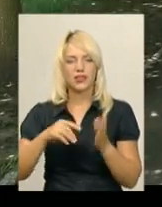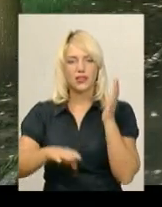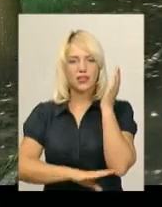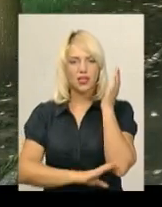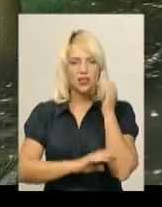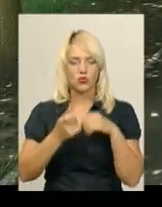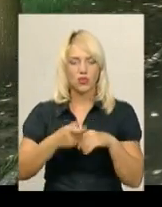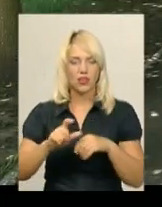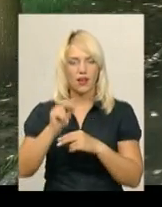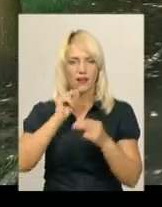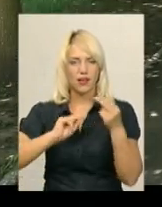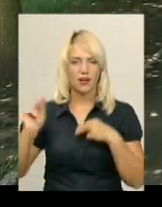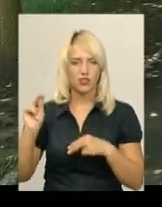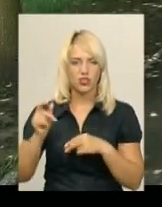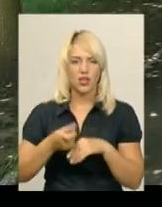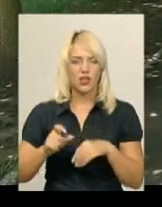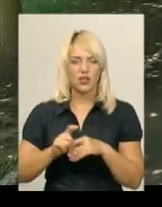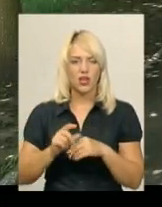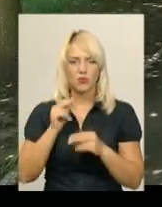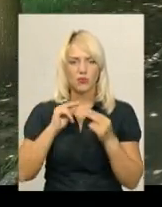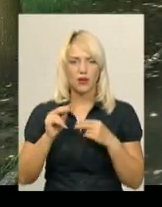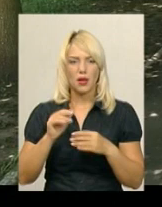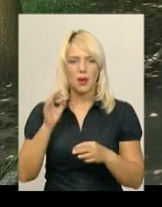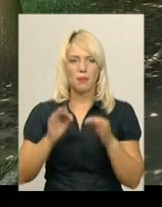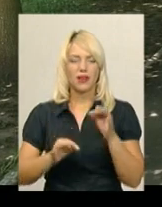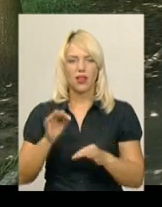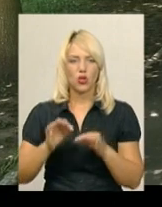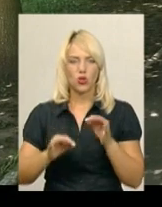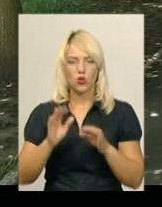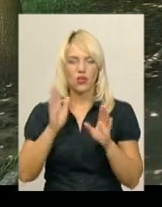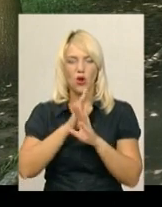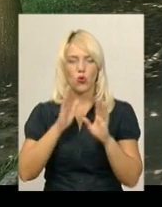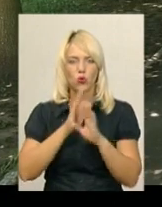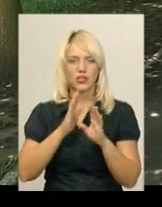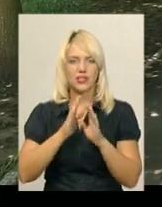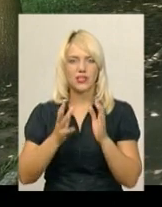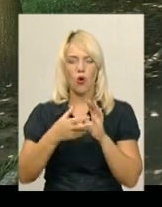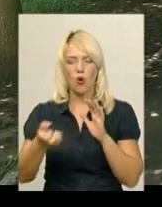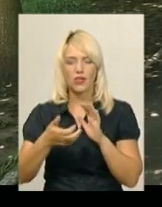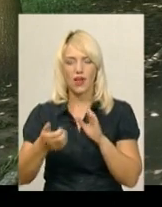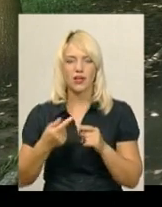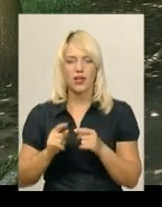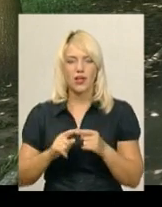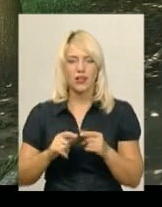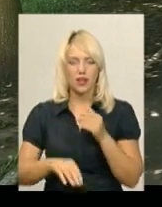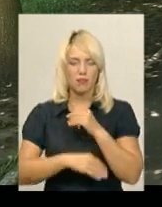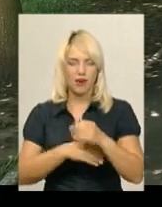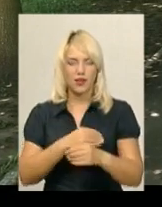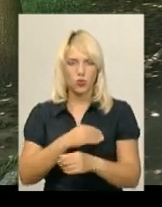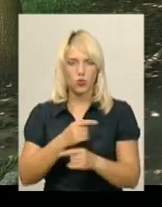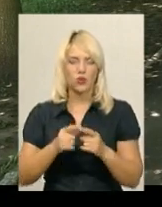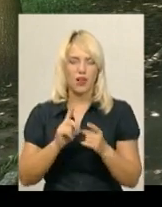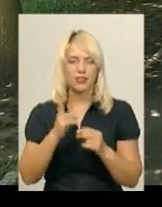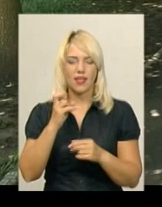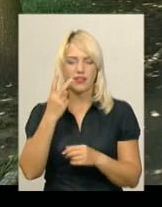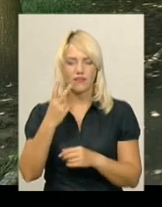найкращий і найоптимальніший природний кондиціонер. Температура повітря в ньому, в кроні дерева, на 2-3 градуси менша.